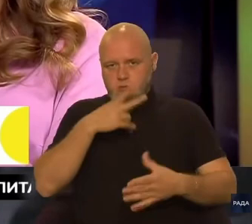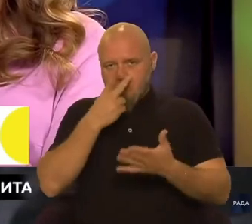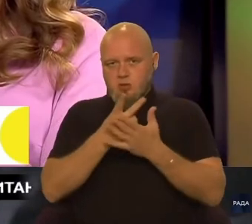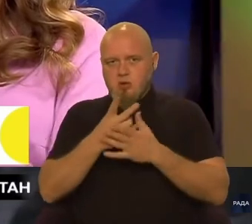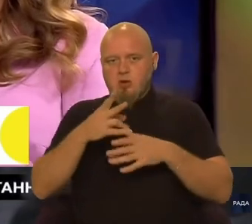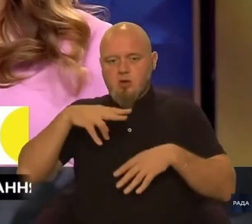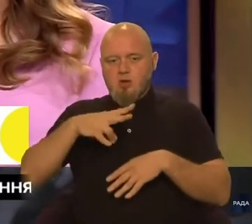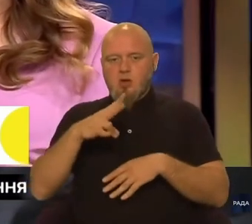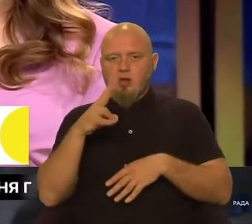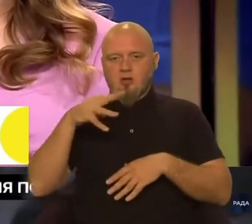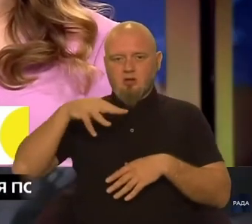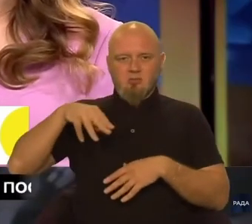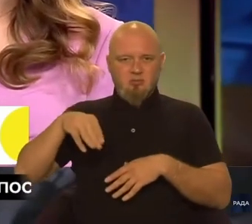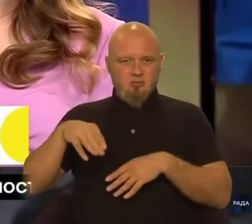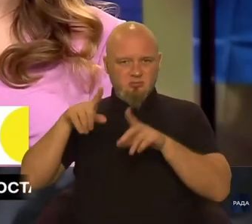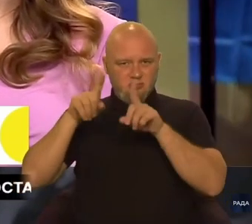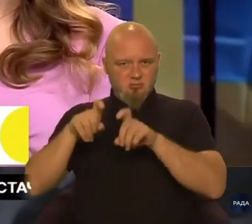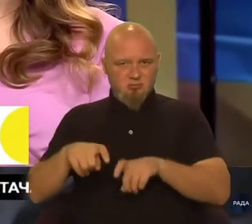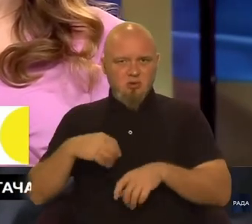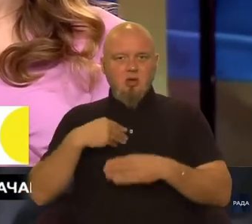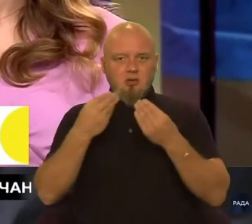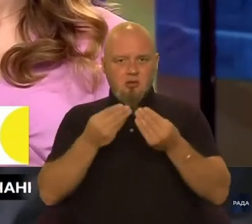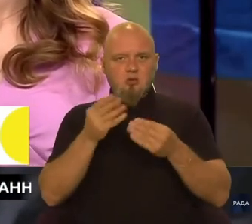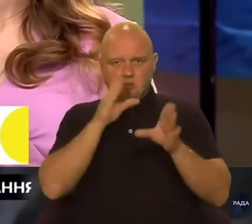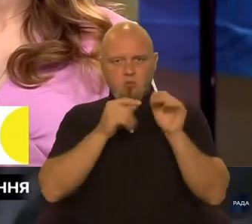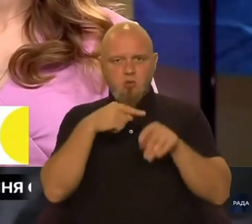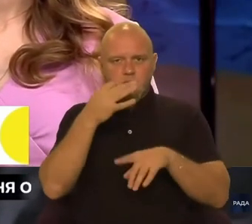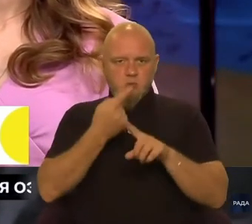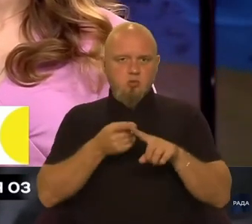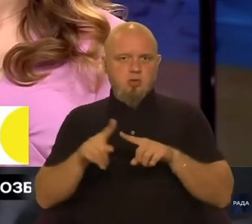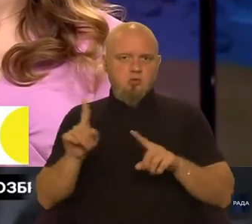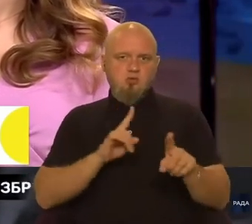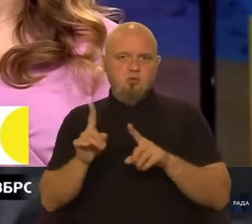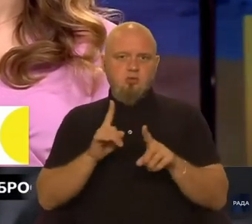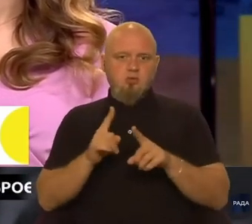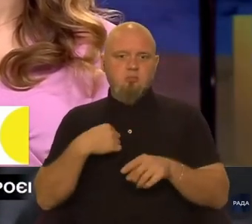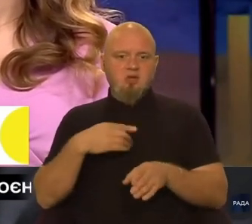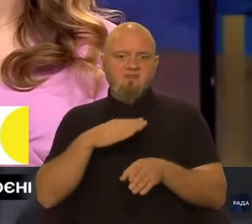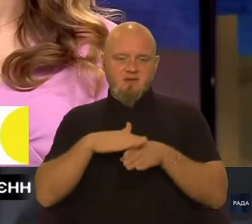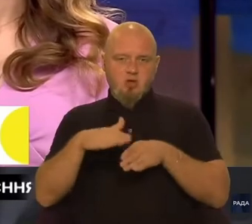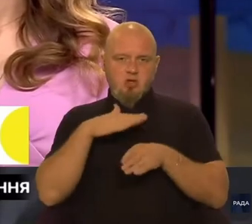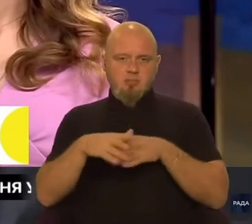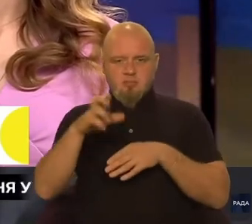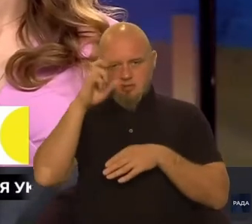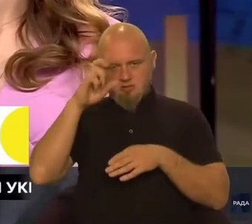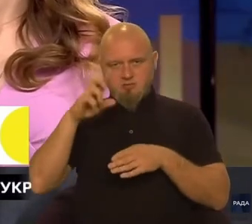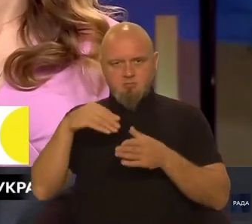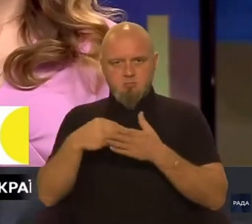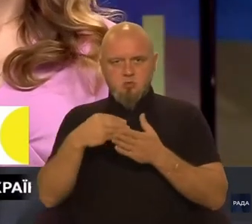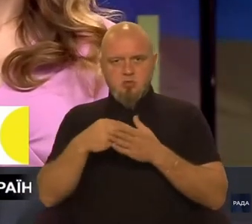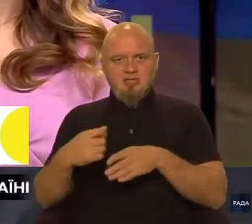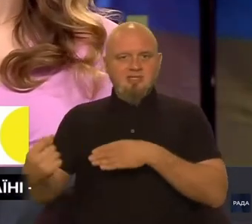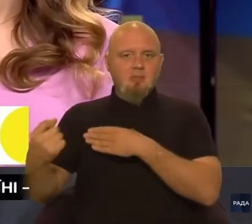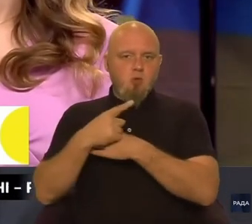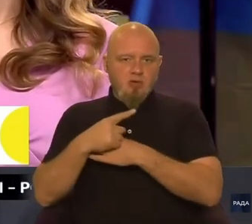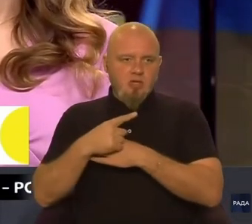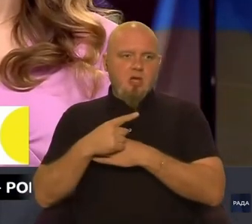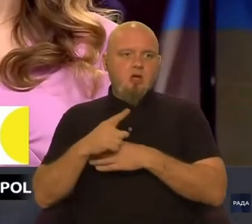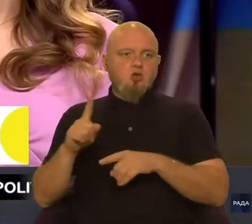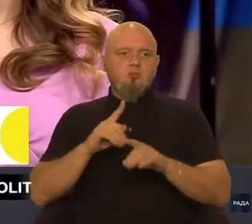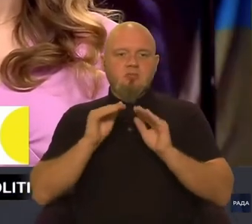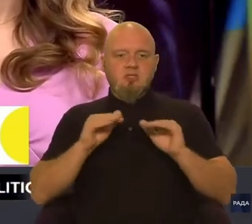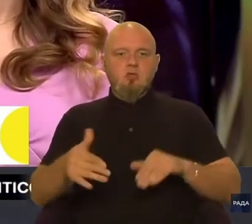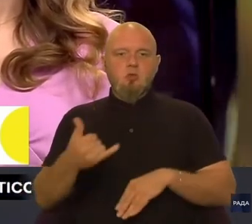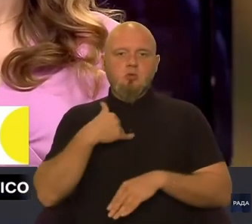національному мультипредметному тесті, даю змогу говорити про те, що ми виконаємо державне бюджетне замовлення, щоб